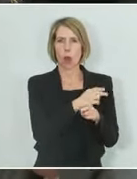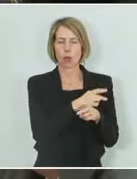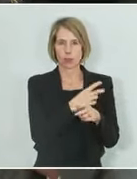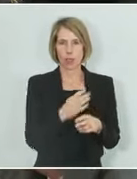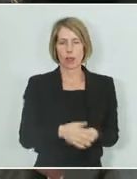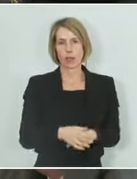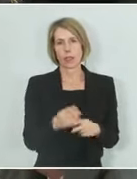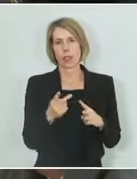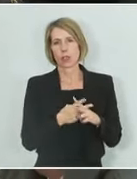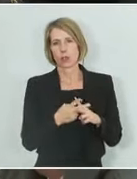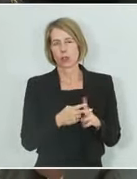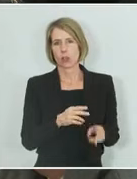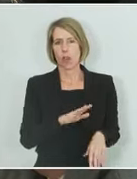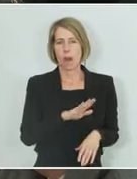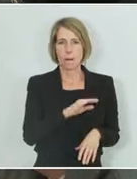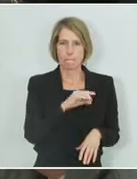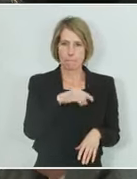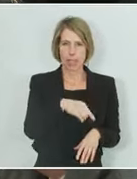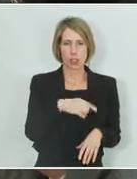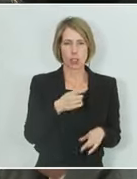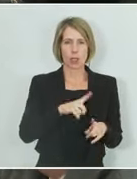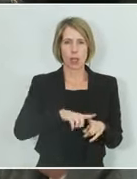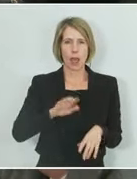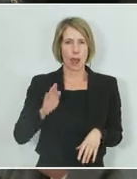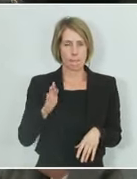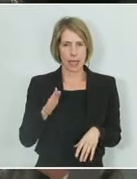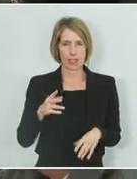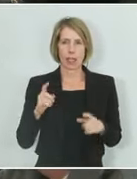zwischen Bristina und Belgrad, der in Brüssel geführt wird.